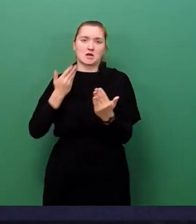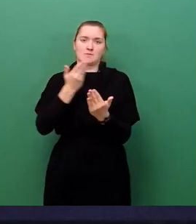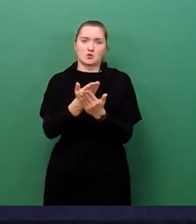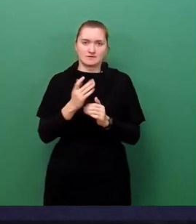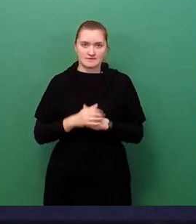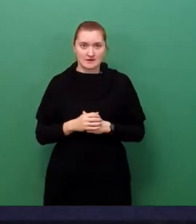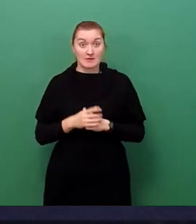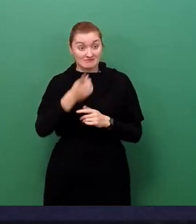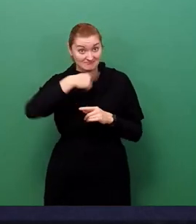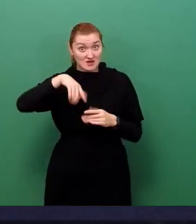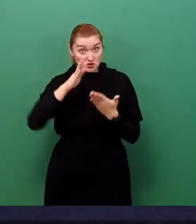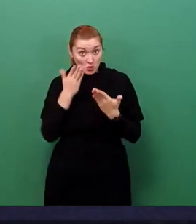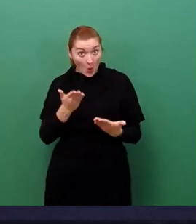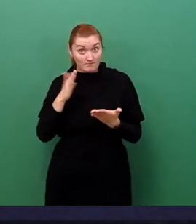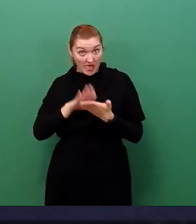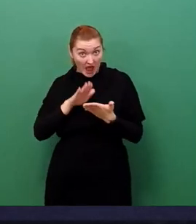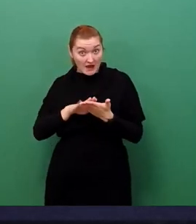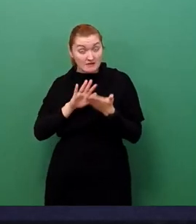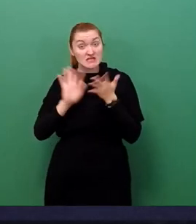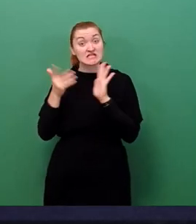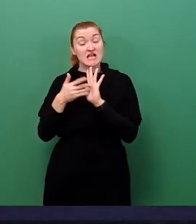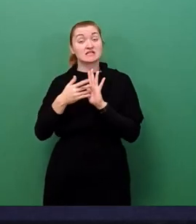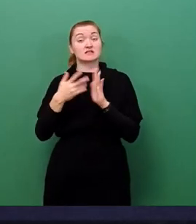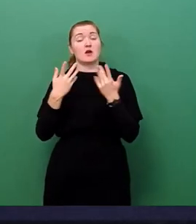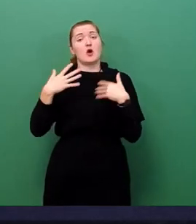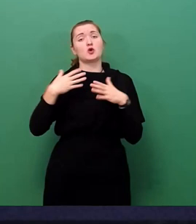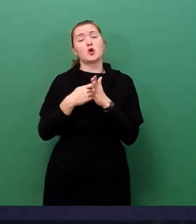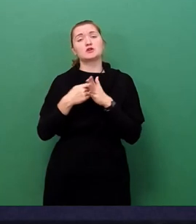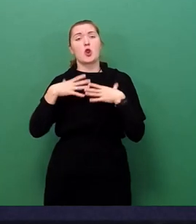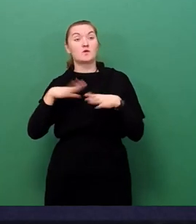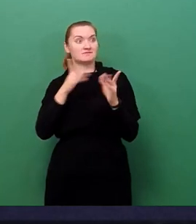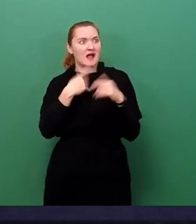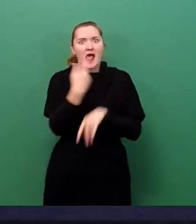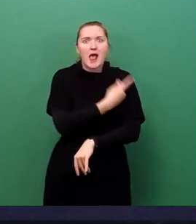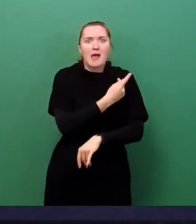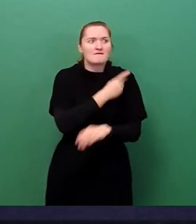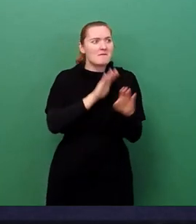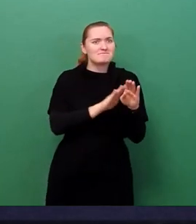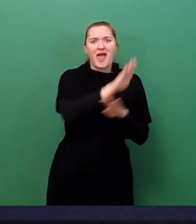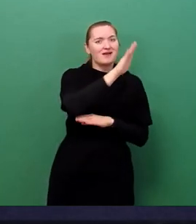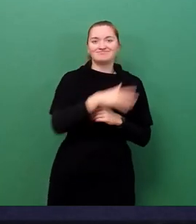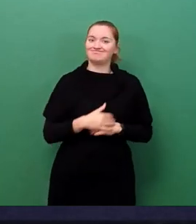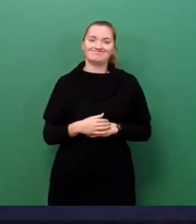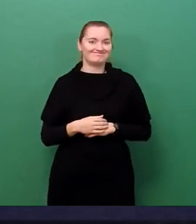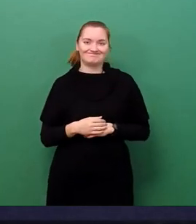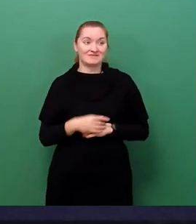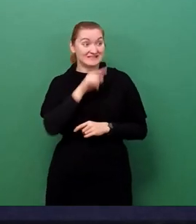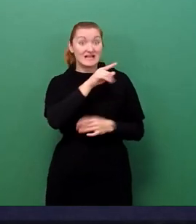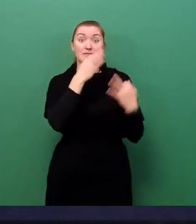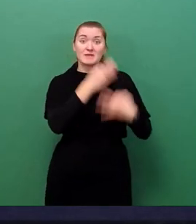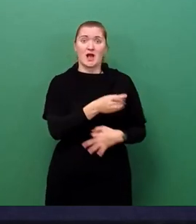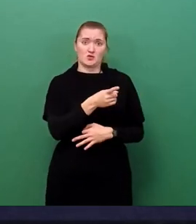signifikante Steigerung der Impfquote entsteht. Dies wird aber gebraucht, um eben genau